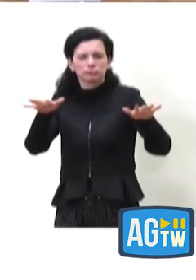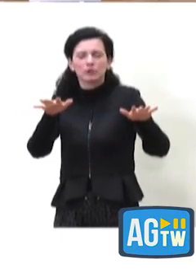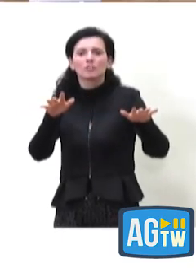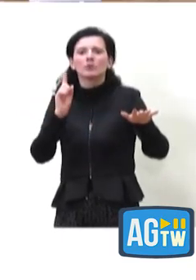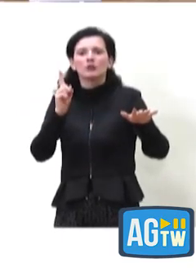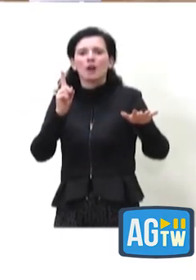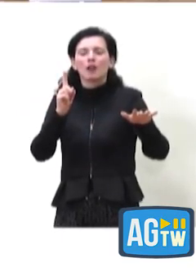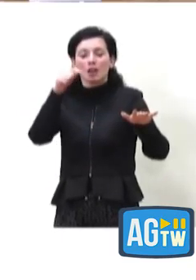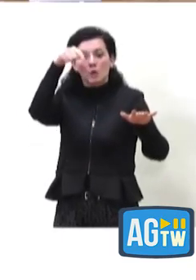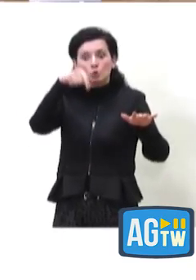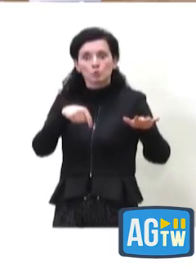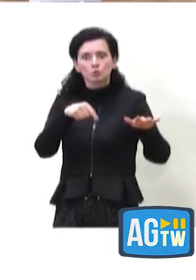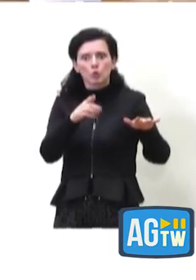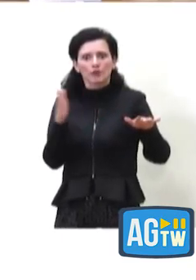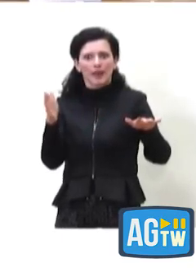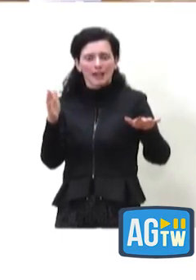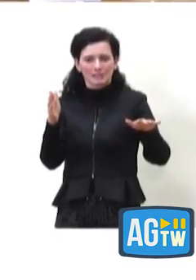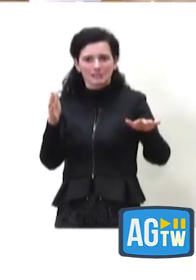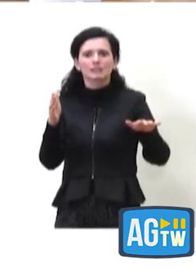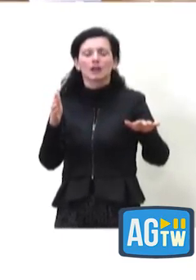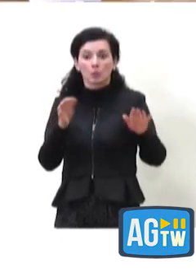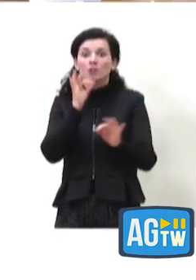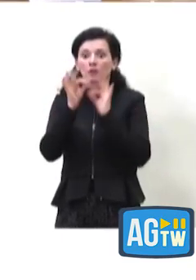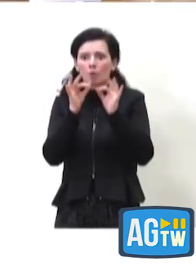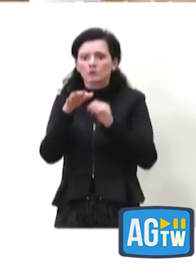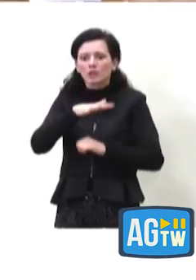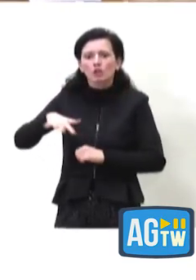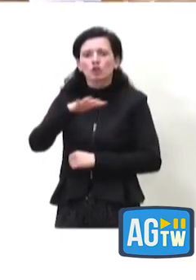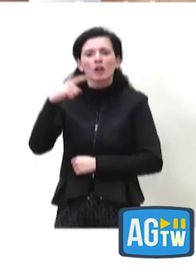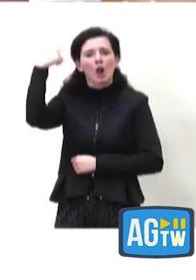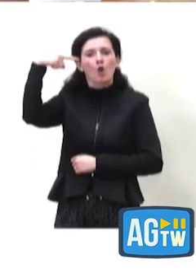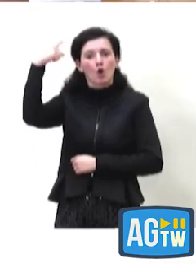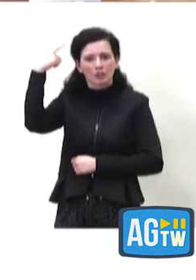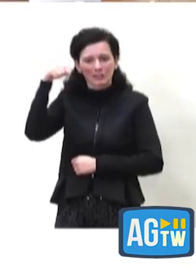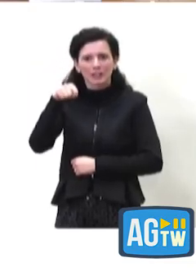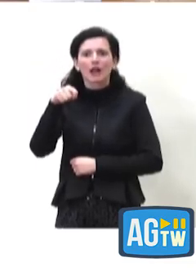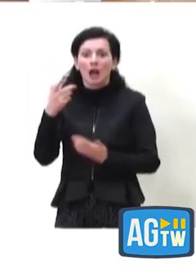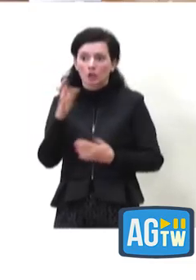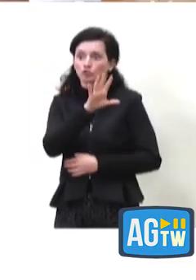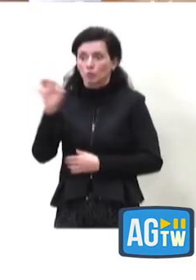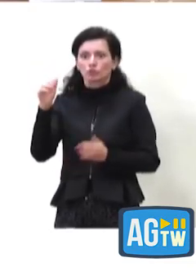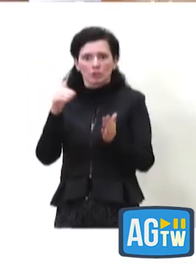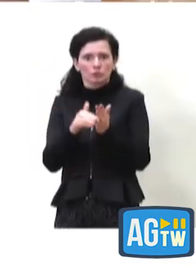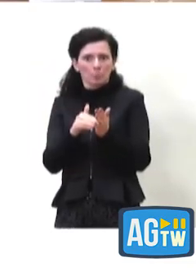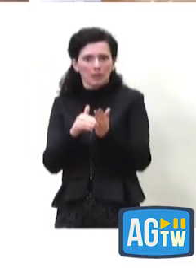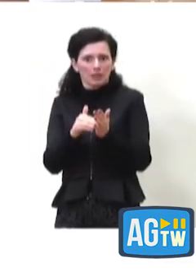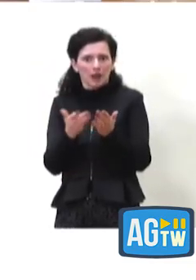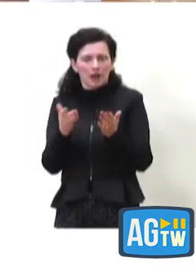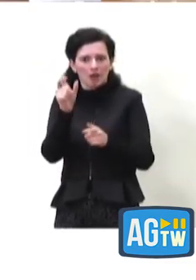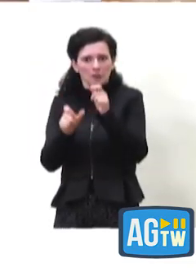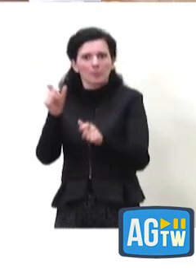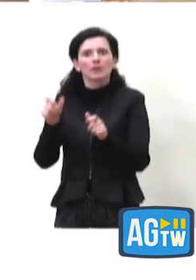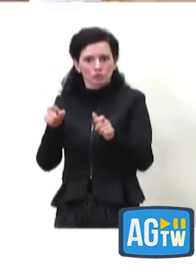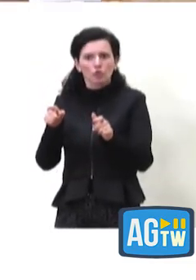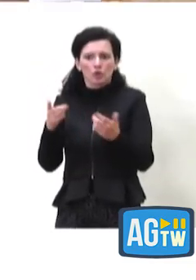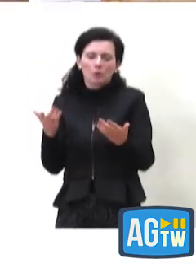sud-est, sud-est dopo il Regno Unito vuol dire anche la zona di Londra, a Londra vivono 500 mila italiani, insomma più